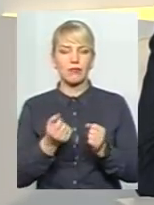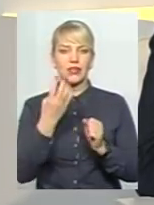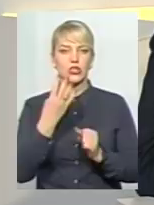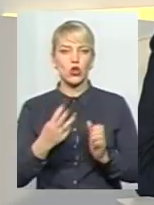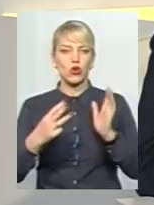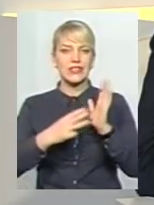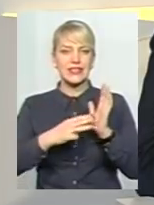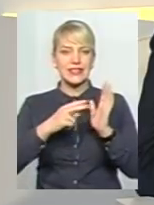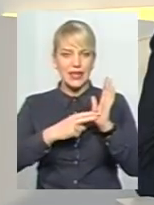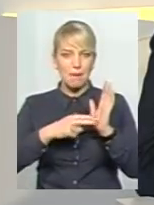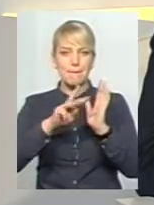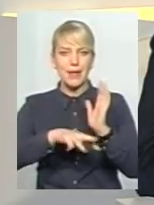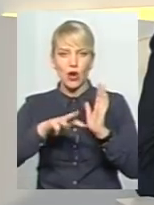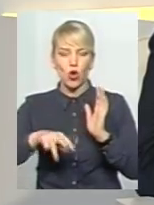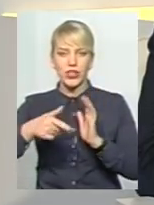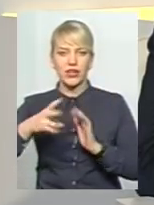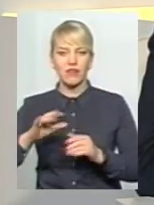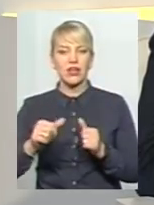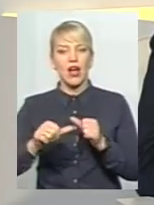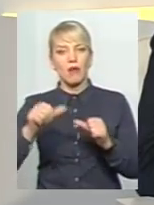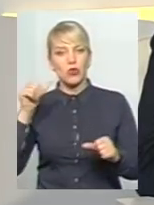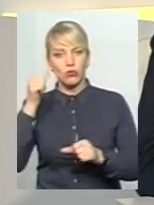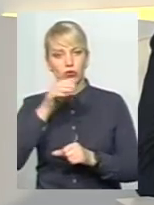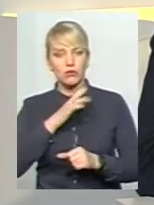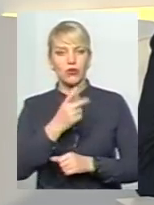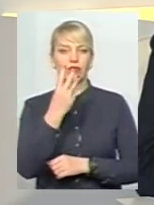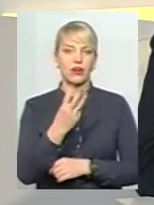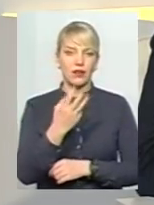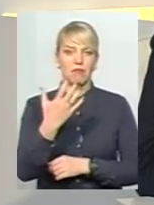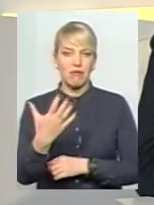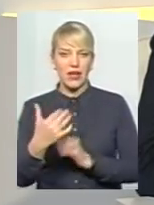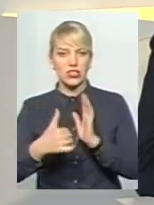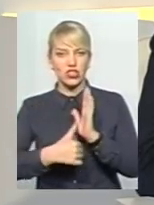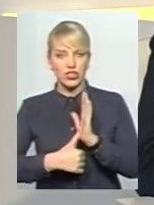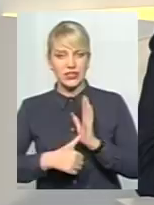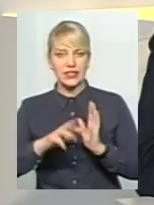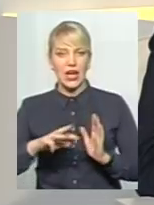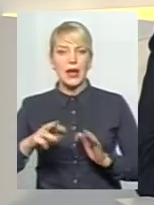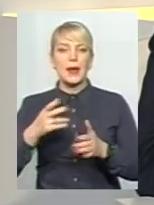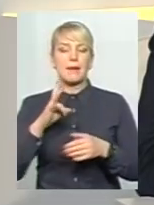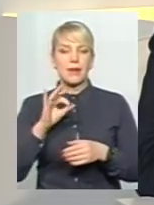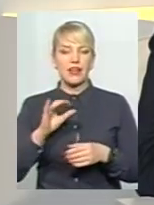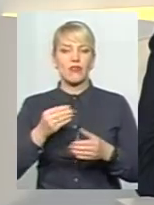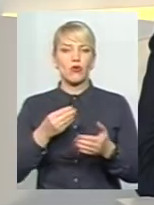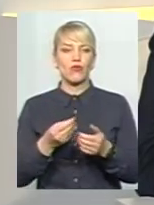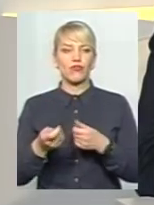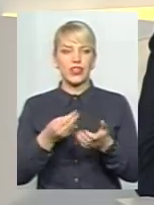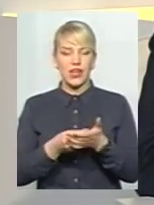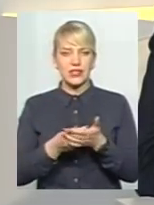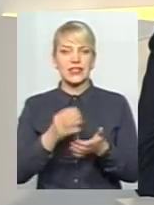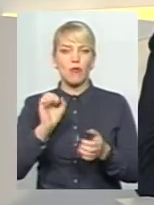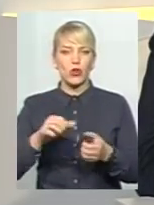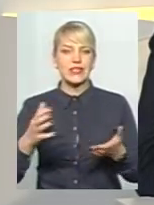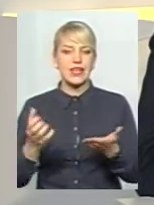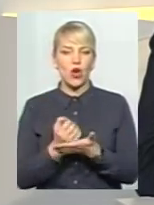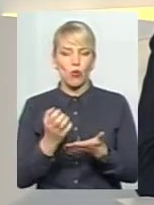при тому, що раніше щороку отримували 3, 5, 6. Оперативне управління фінансами ми змогли за два роки заробити 40 мільйонів